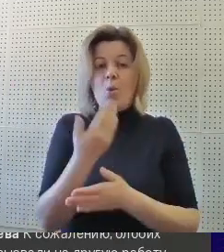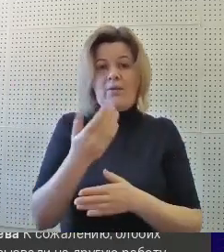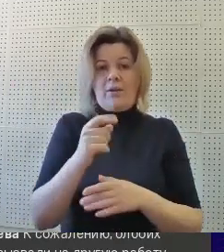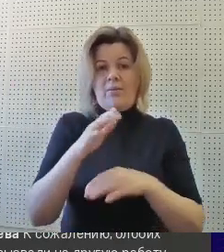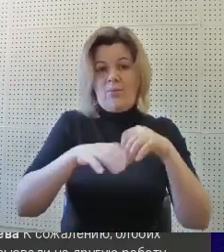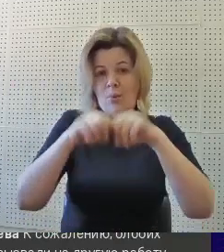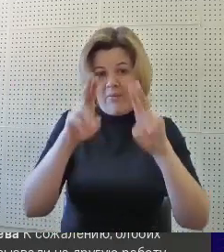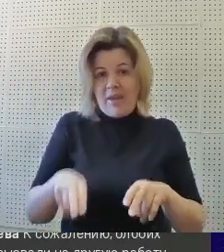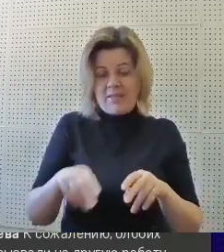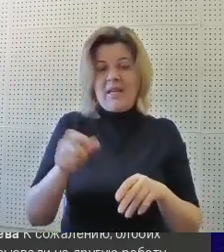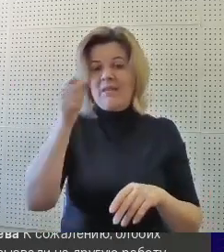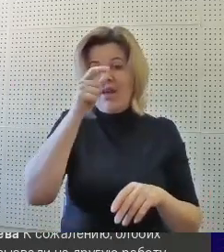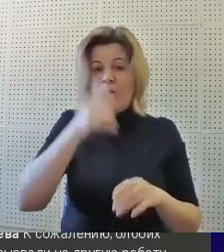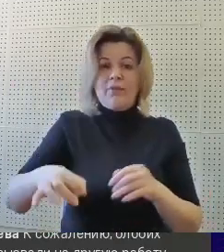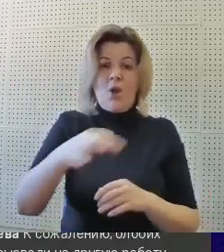Свердловской области.